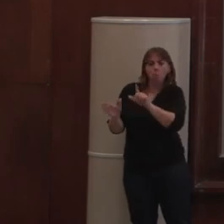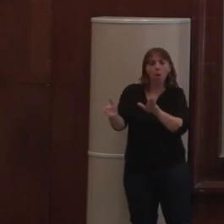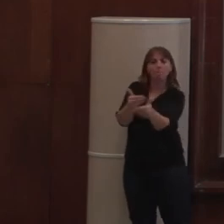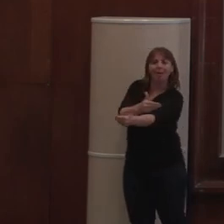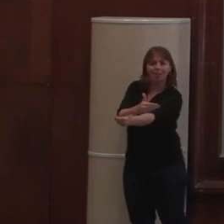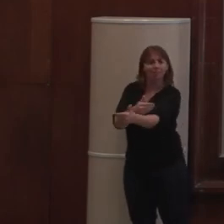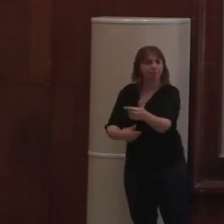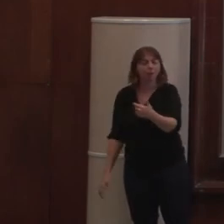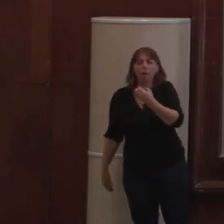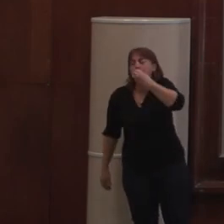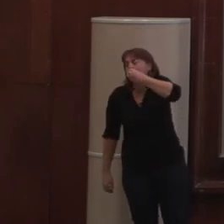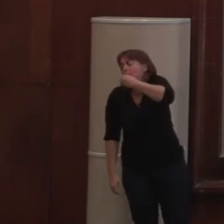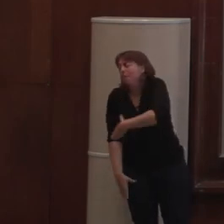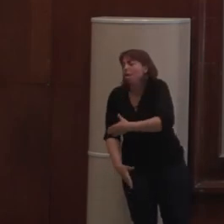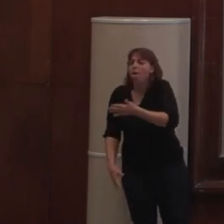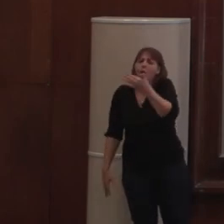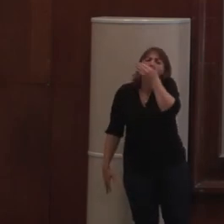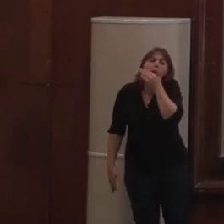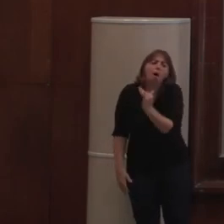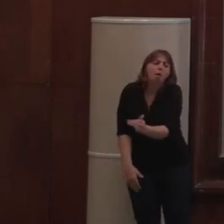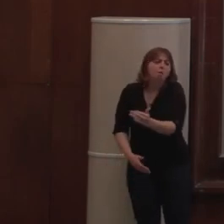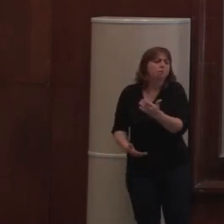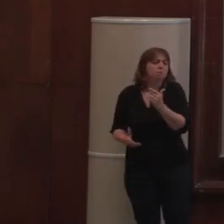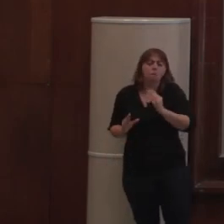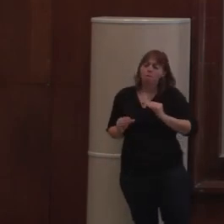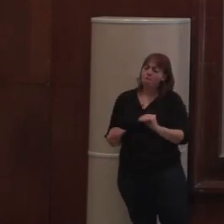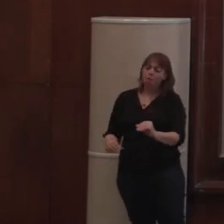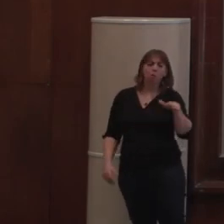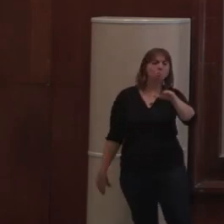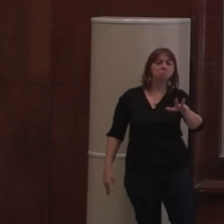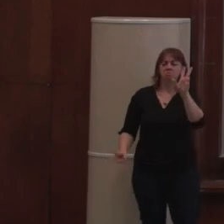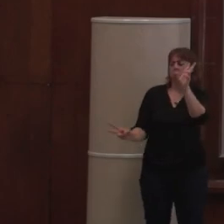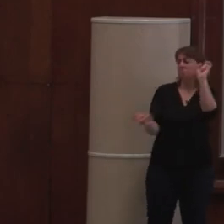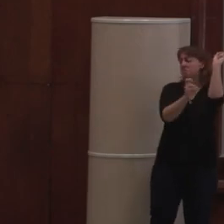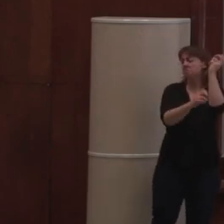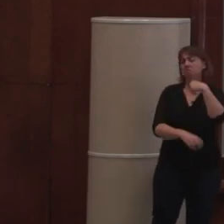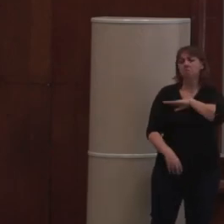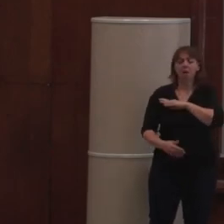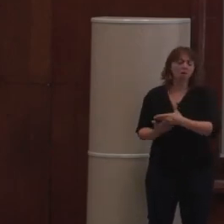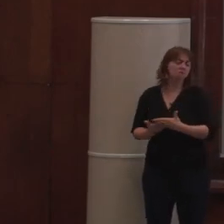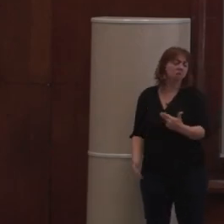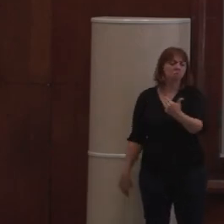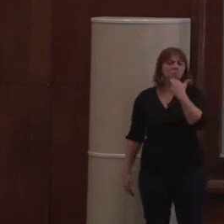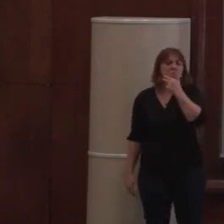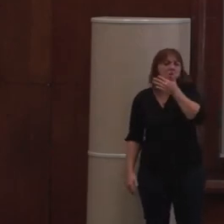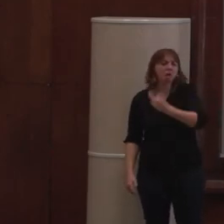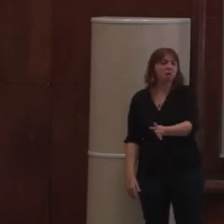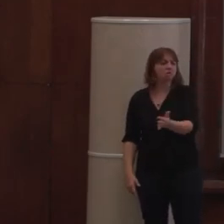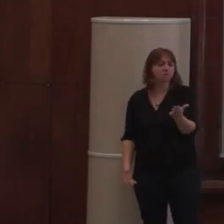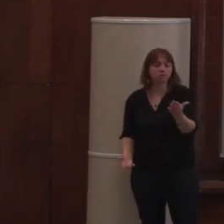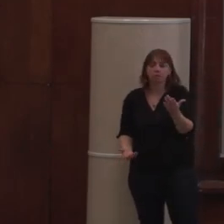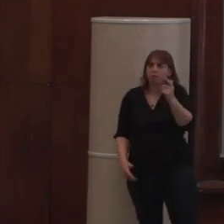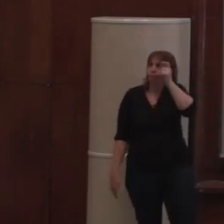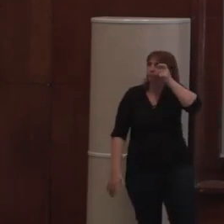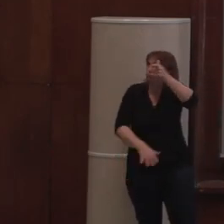ne savent pas comment c'est fait, etc. Peu importe. C'est génial à utiliser. Les gens comprennent tout de suite. C'est élémentaire comment c'est censé marcher. Et c'est